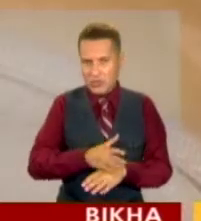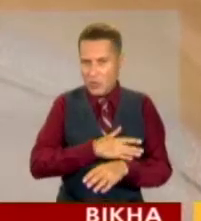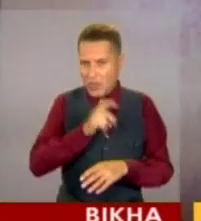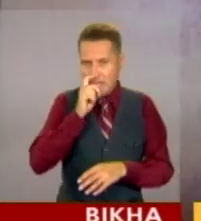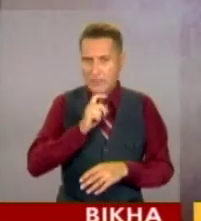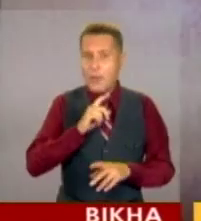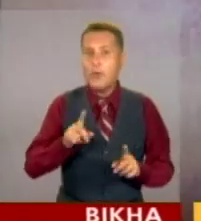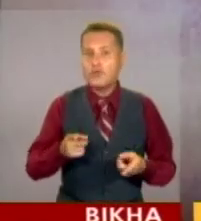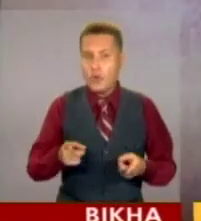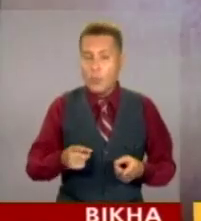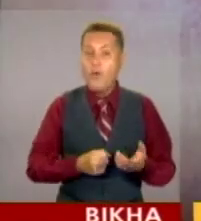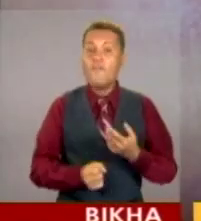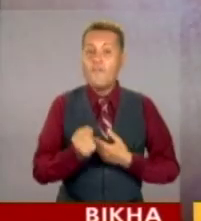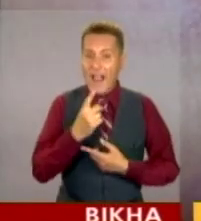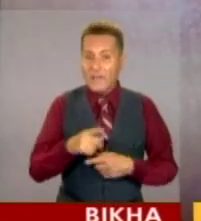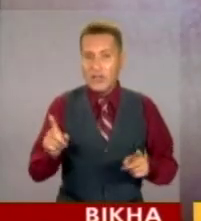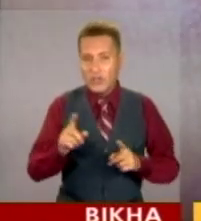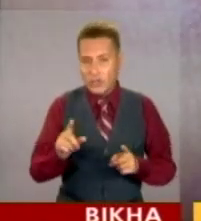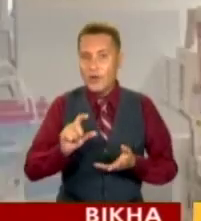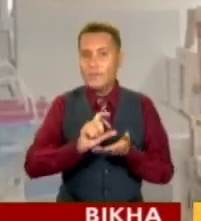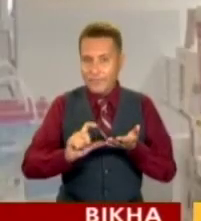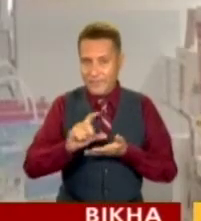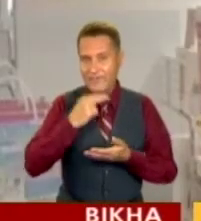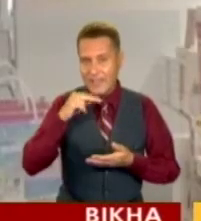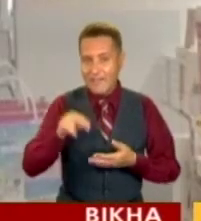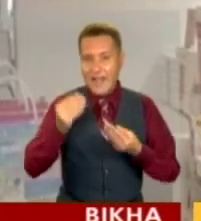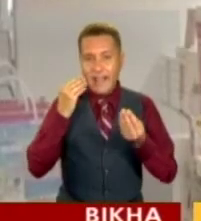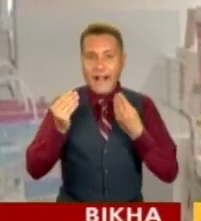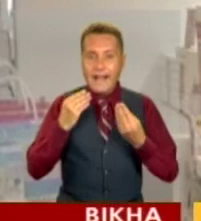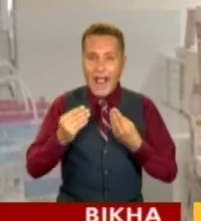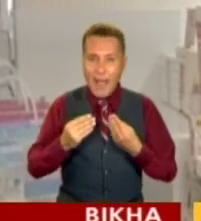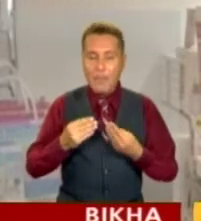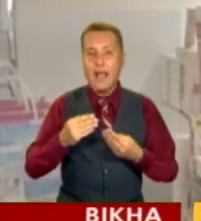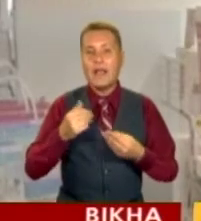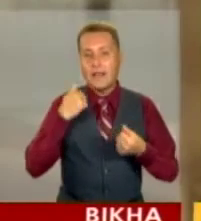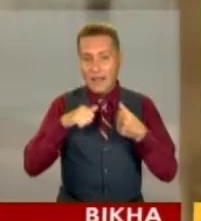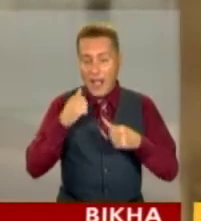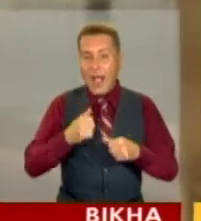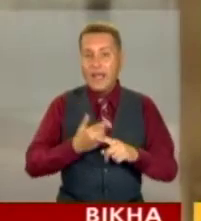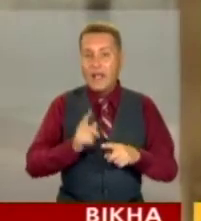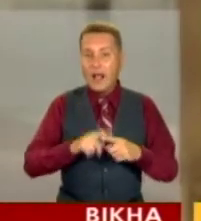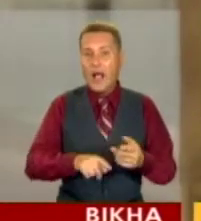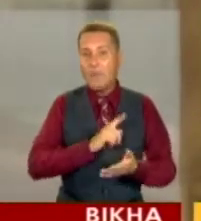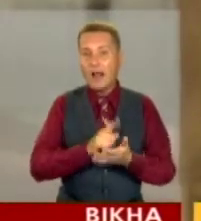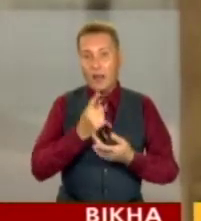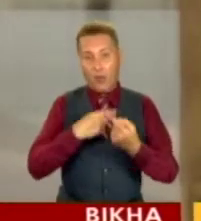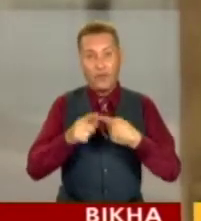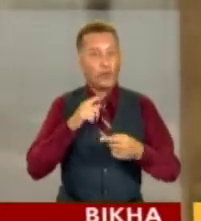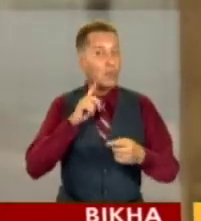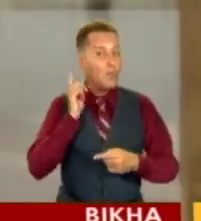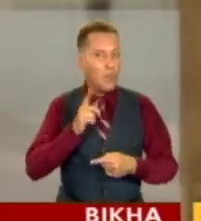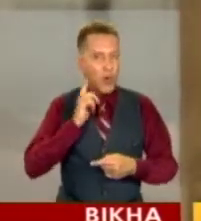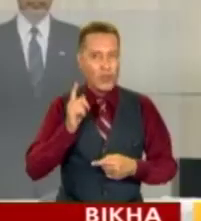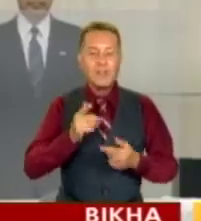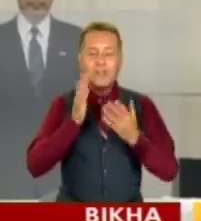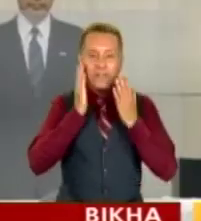з'ясувати чому, та виявилося річ у косметичних засобах. Креми компаній Канебо, що мала повернути молодість і надати шкірі